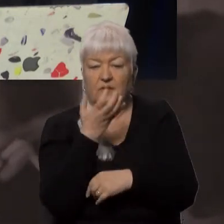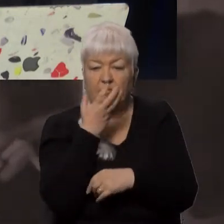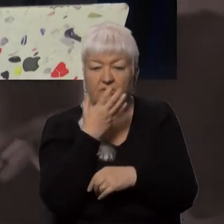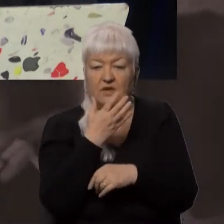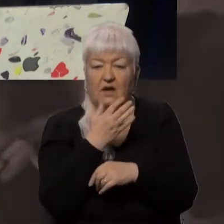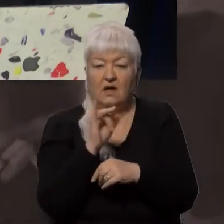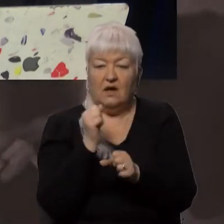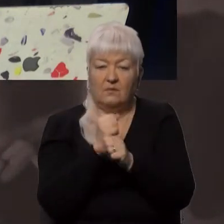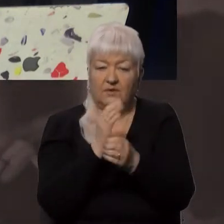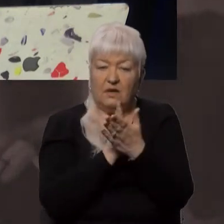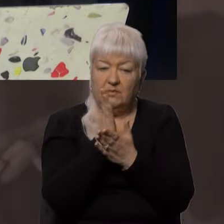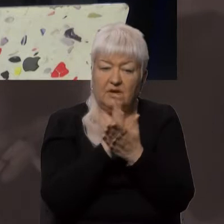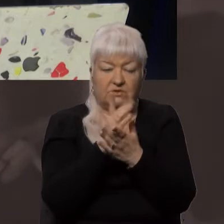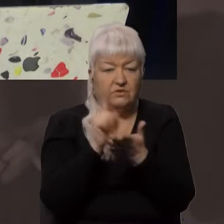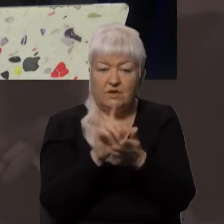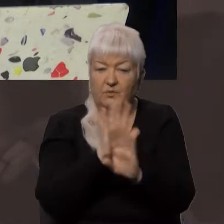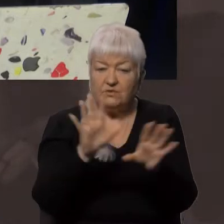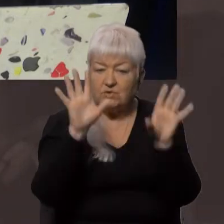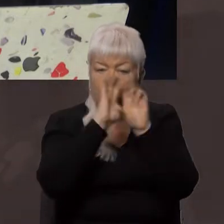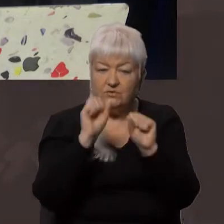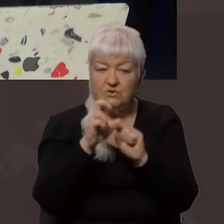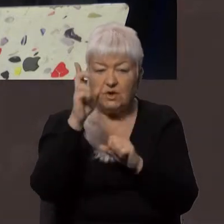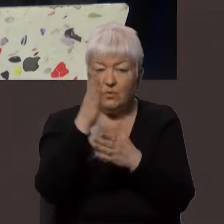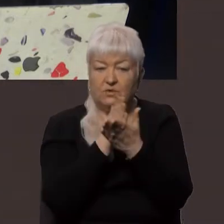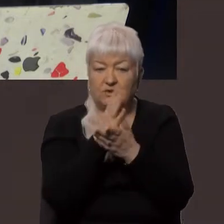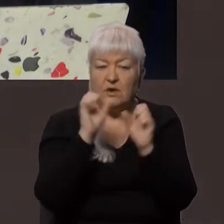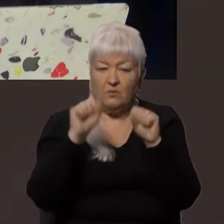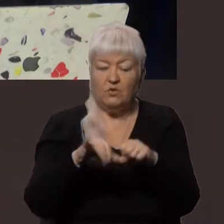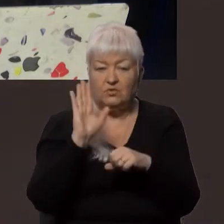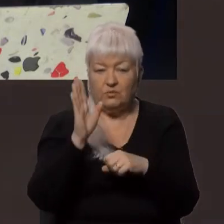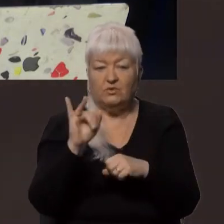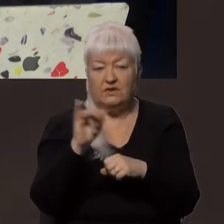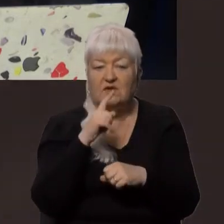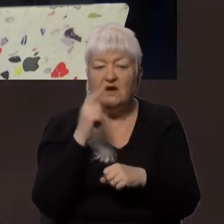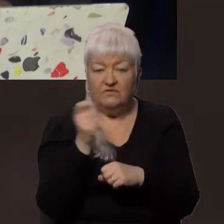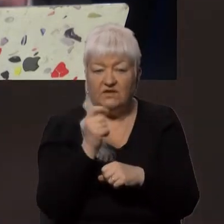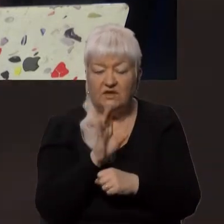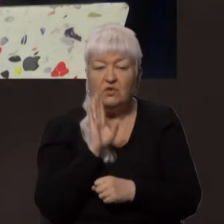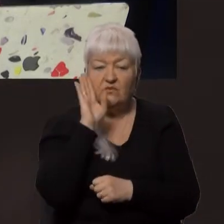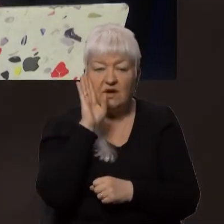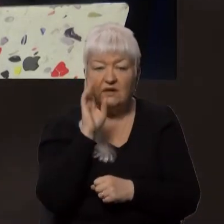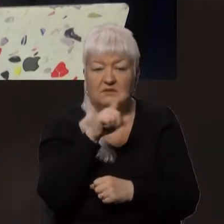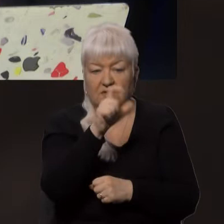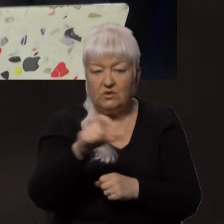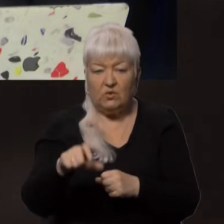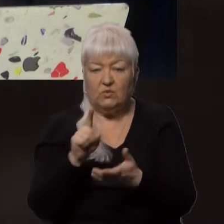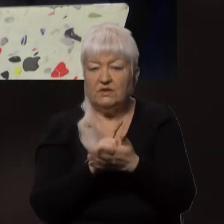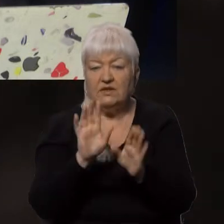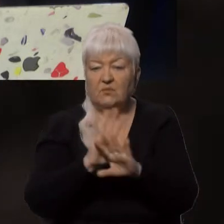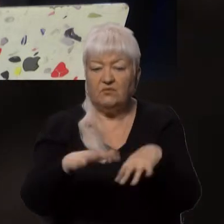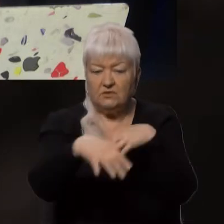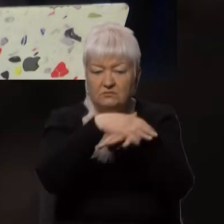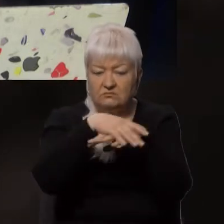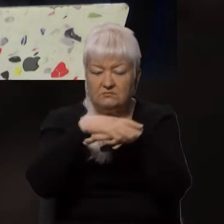богослужіння не обов'язково вночі. Богослужіння можуть проводитись і в неділю вранці. Вірні повинні не скупчуватись у великих